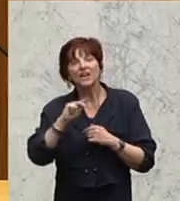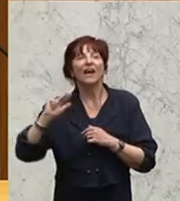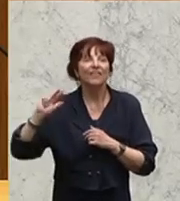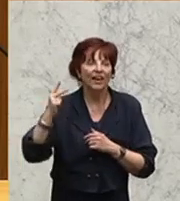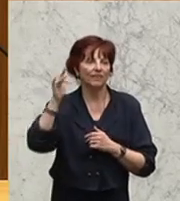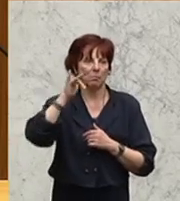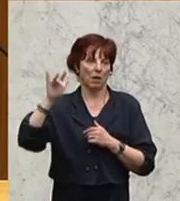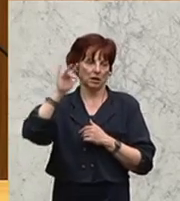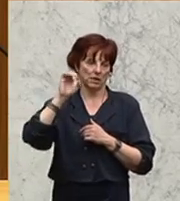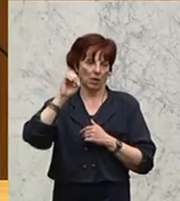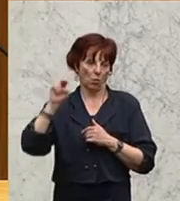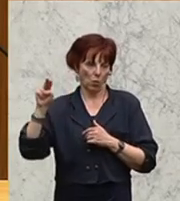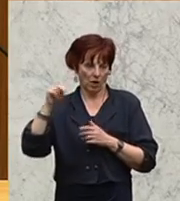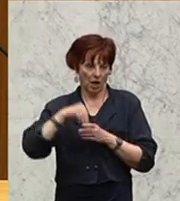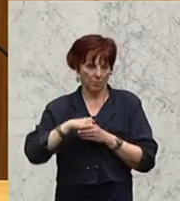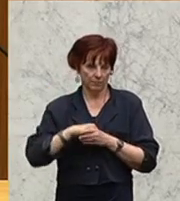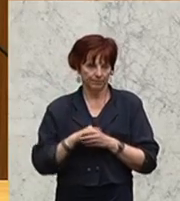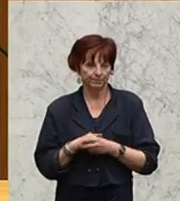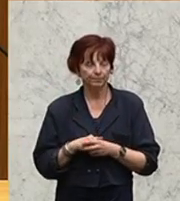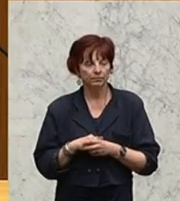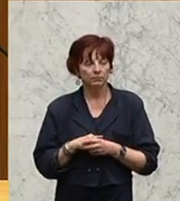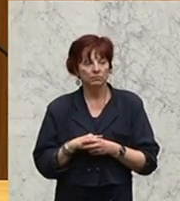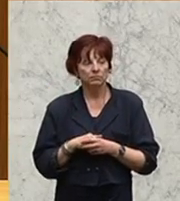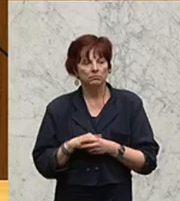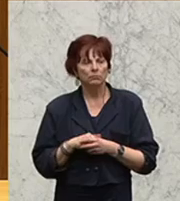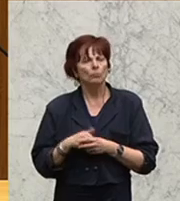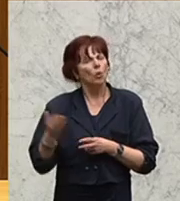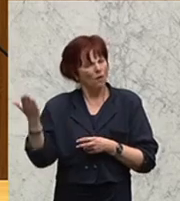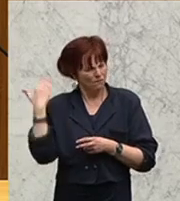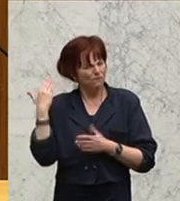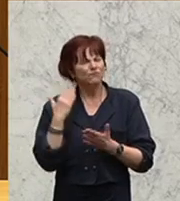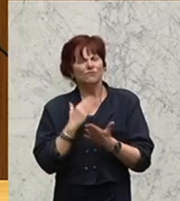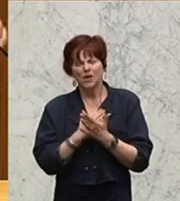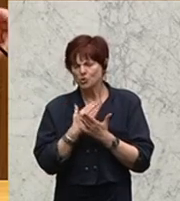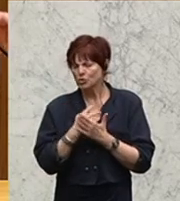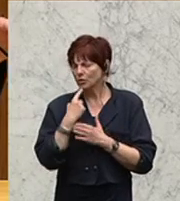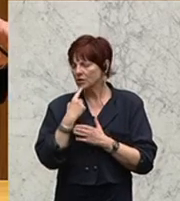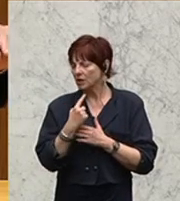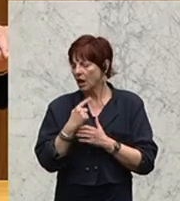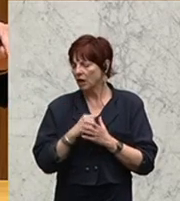Europäischen Union. Und weil hier schon angesprochen worden ist, warum denn